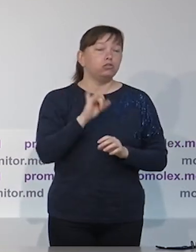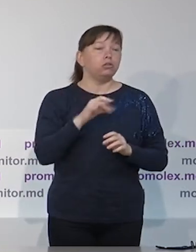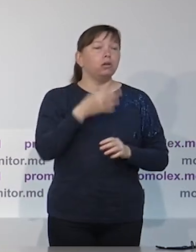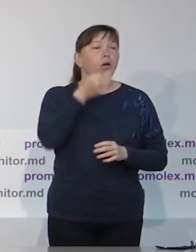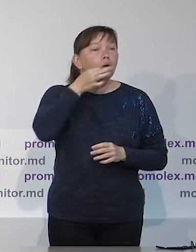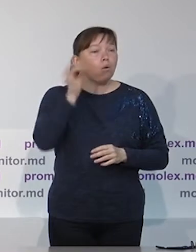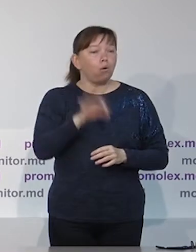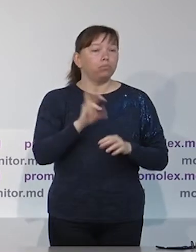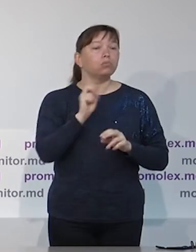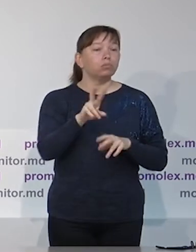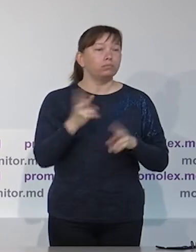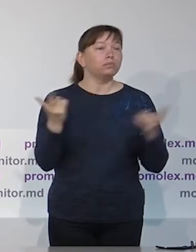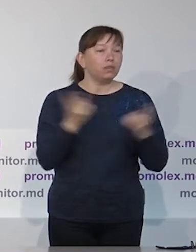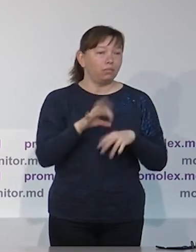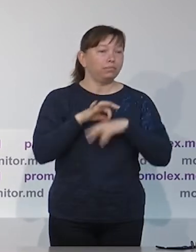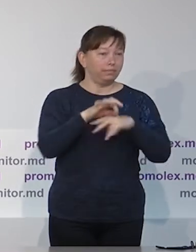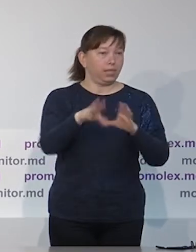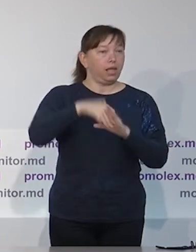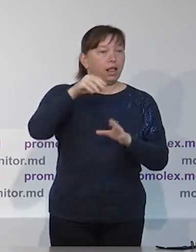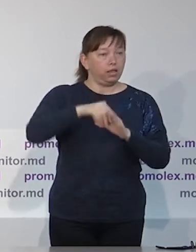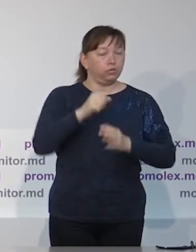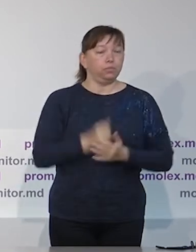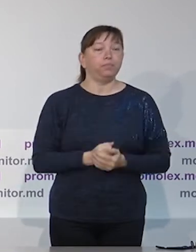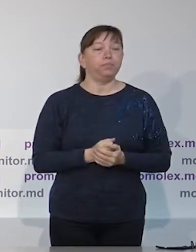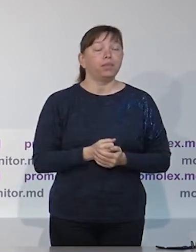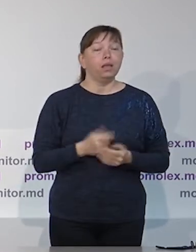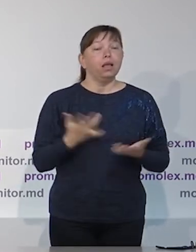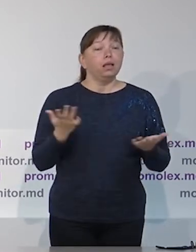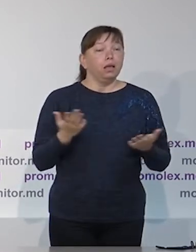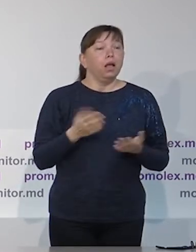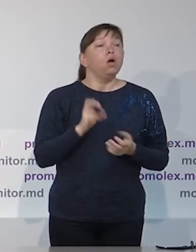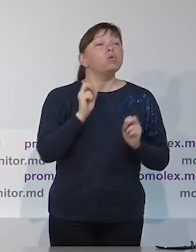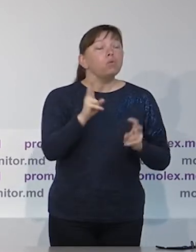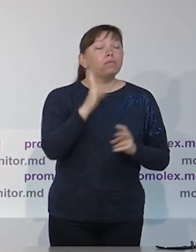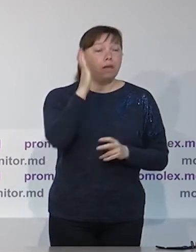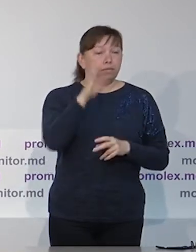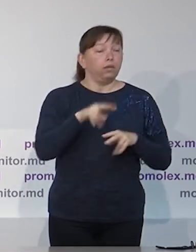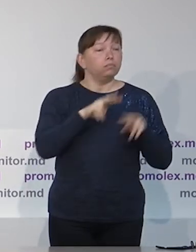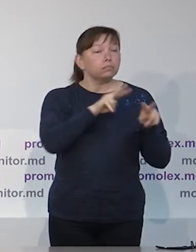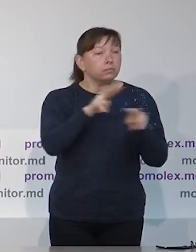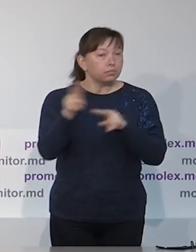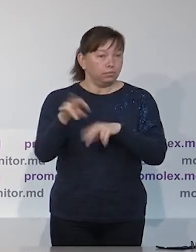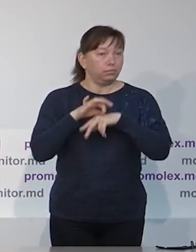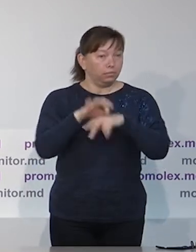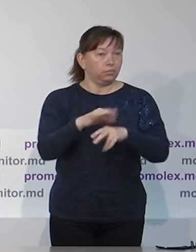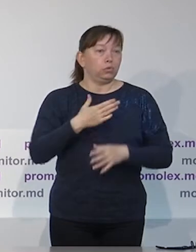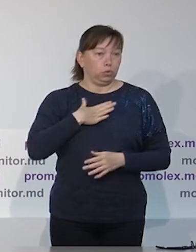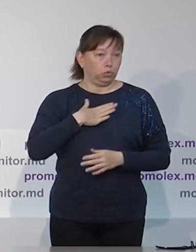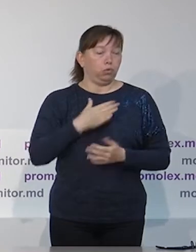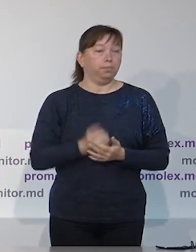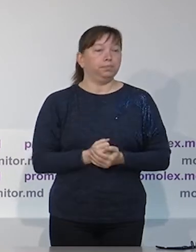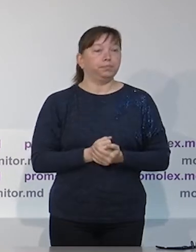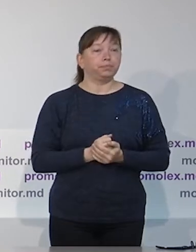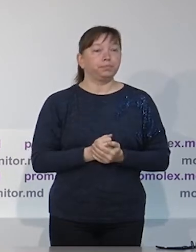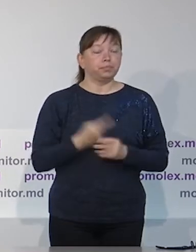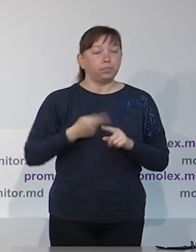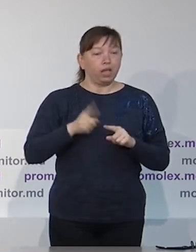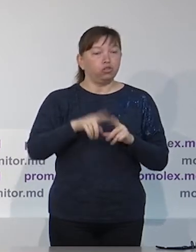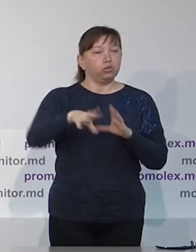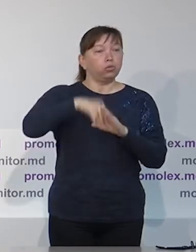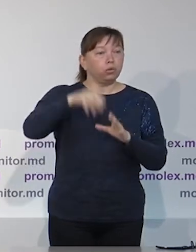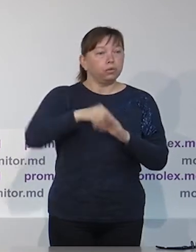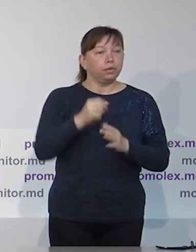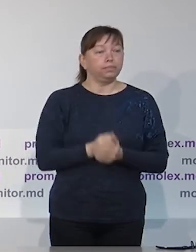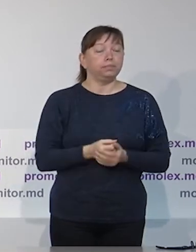законодательства и избирательной практики Республики Молдова. Несколько слов о методологии, которая будет